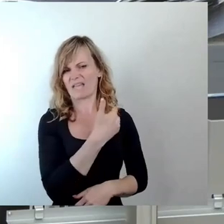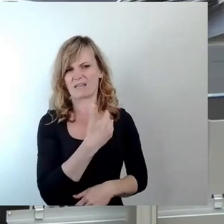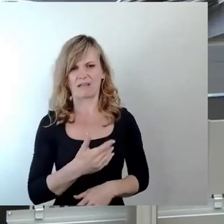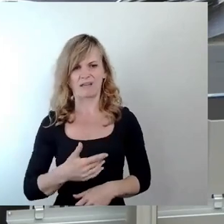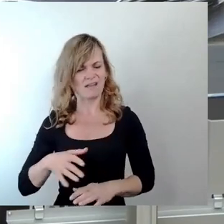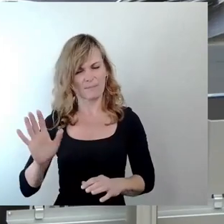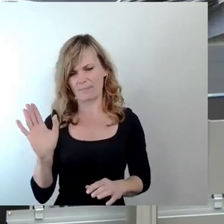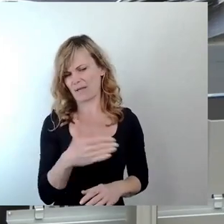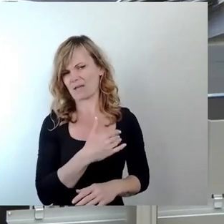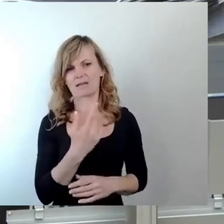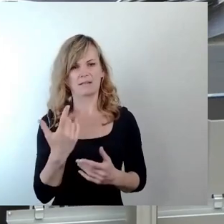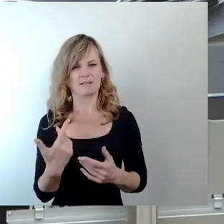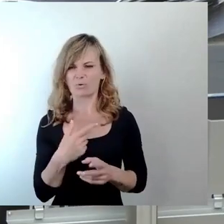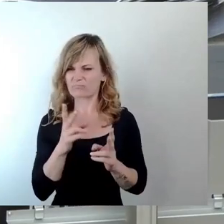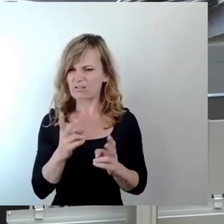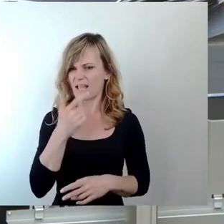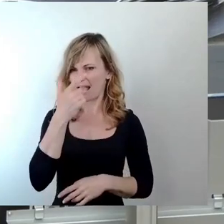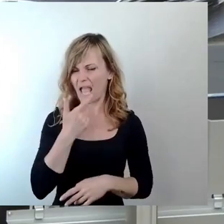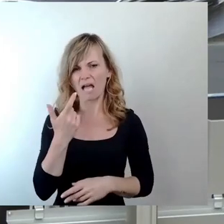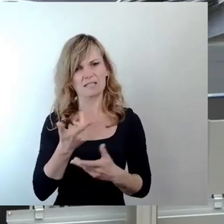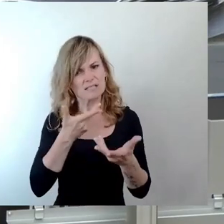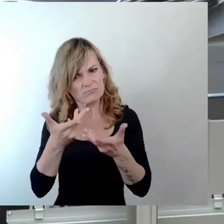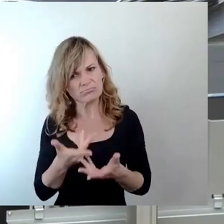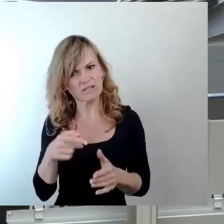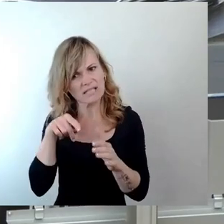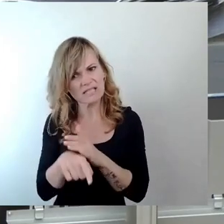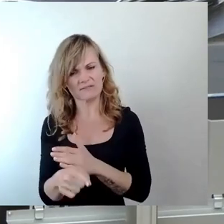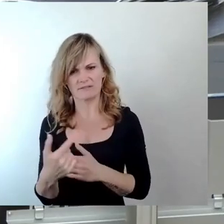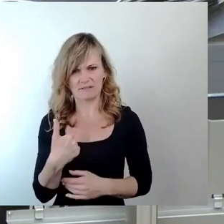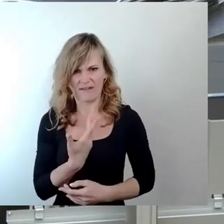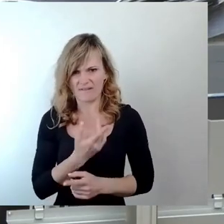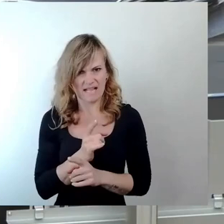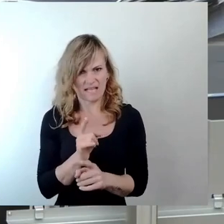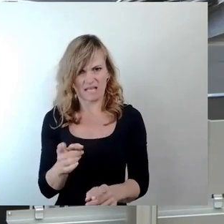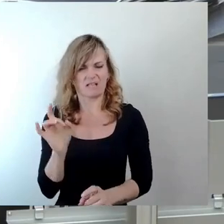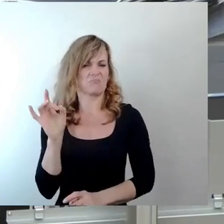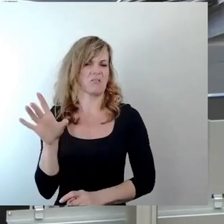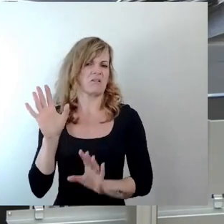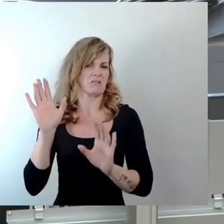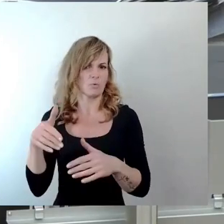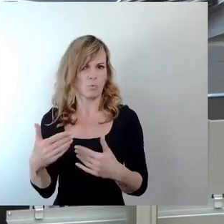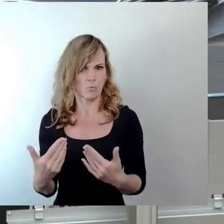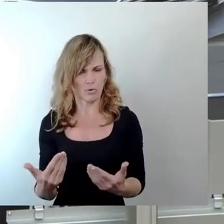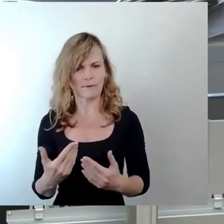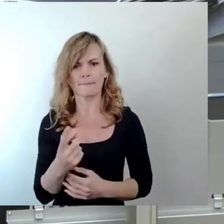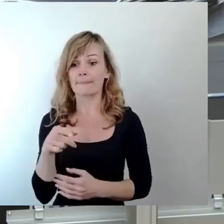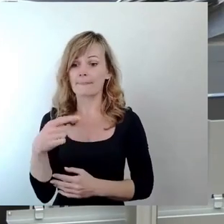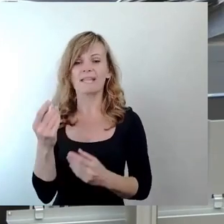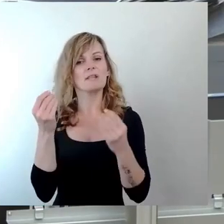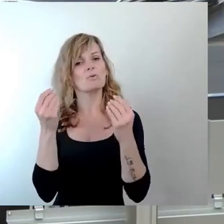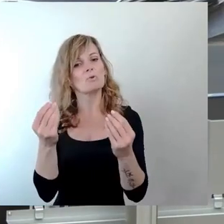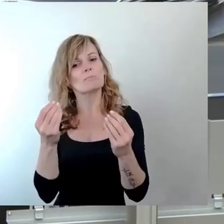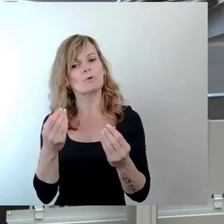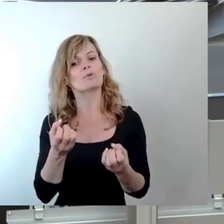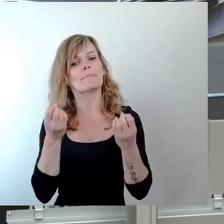dass man sich damit nicht ernsthaft beschäftigt hat und auch nicht ernsthaft beschäftigen wollte. Und dann ist wieder was ganz Typisches passiert, was mich